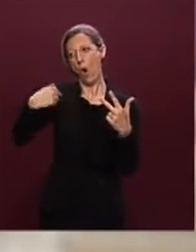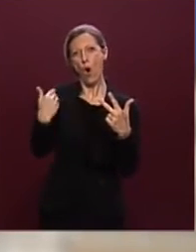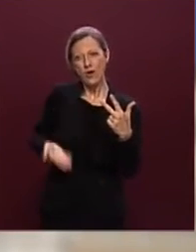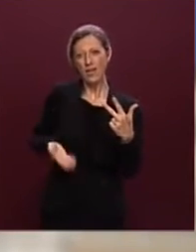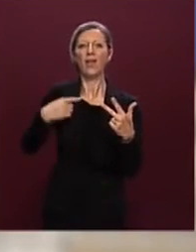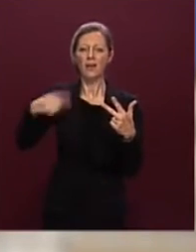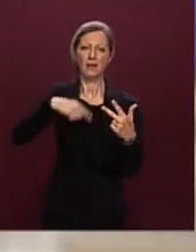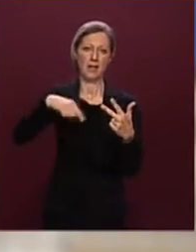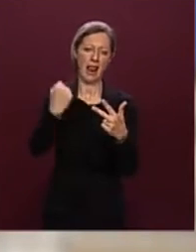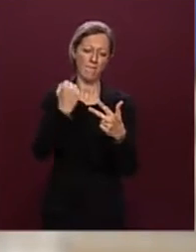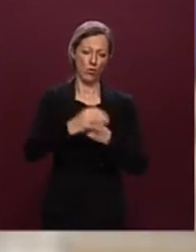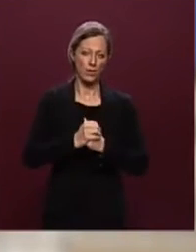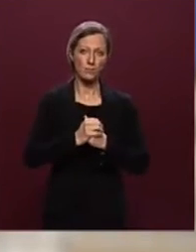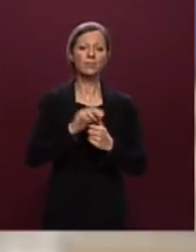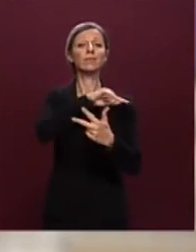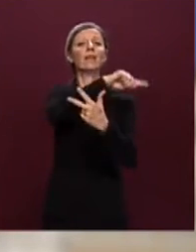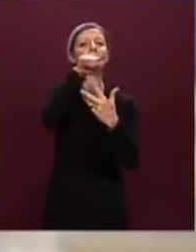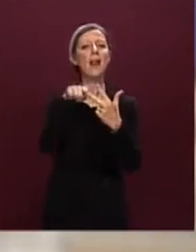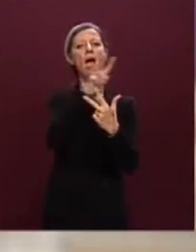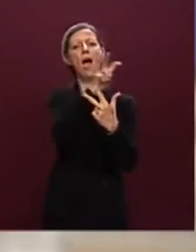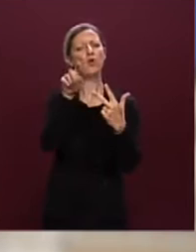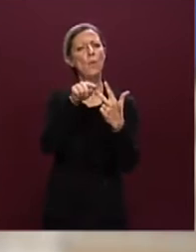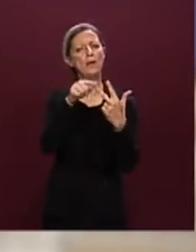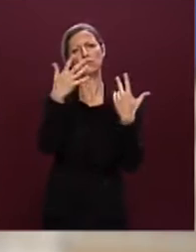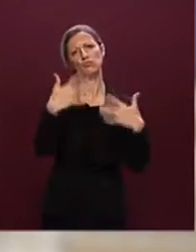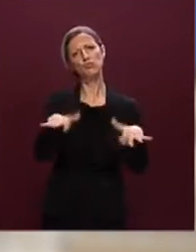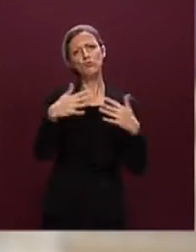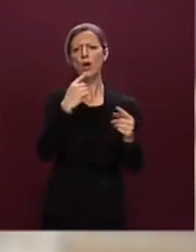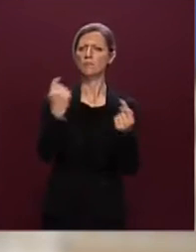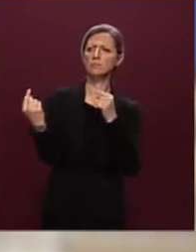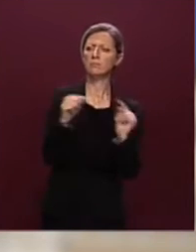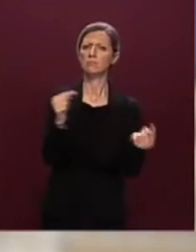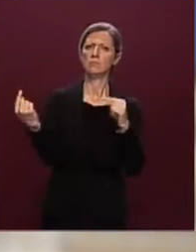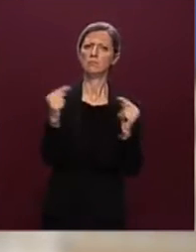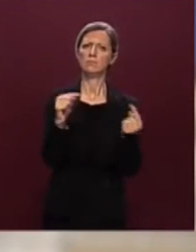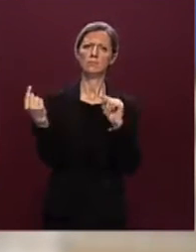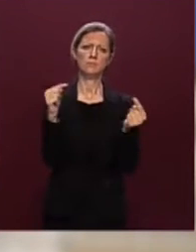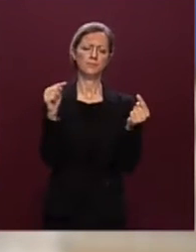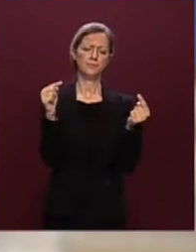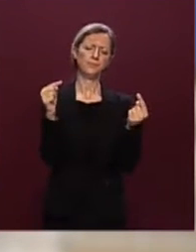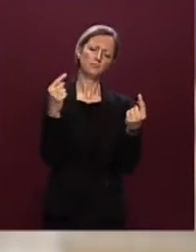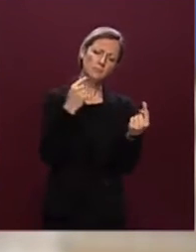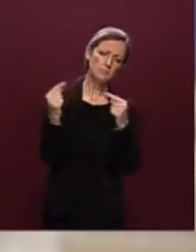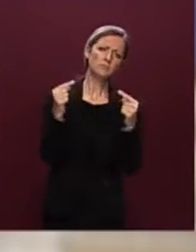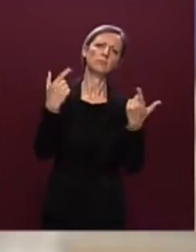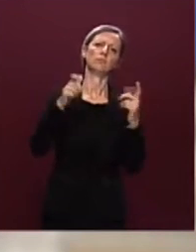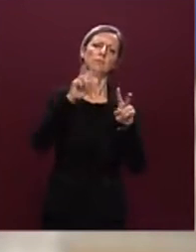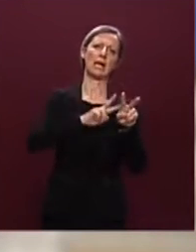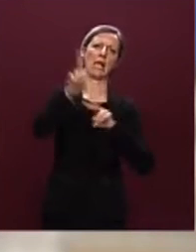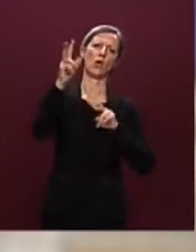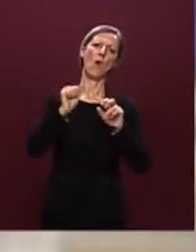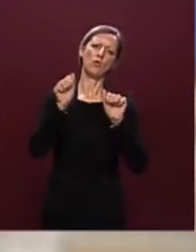e sono relative a tre questioni che sono state anche oggetto di dibattito a livello nazionale molto